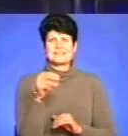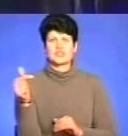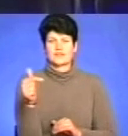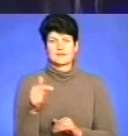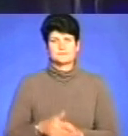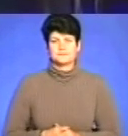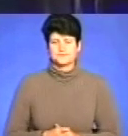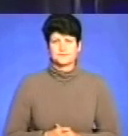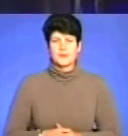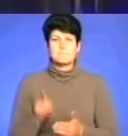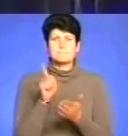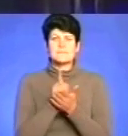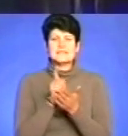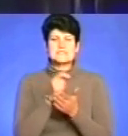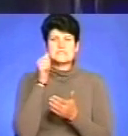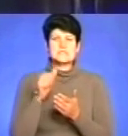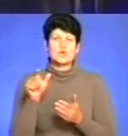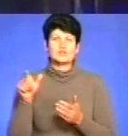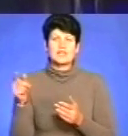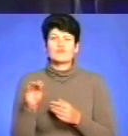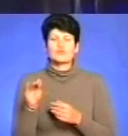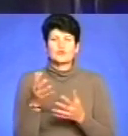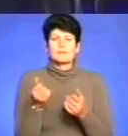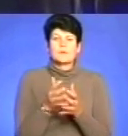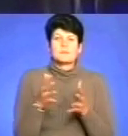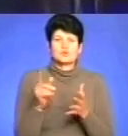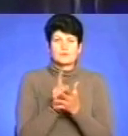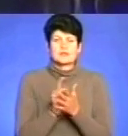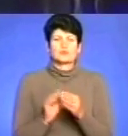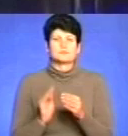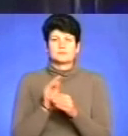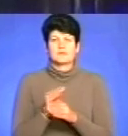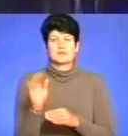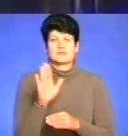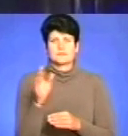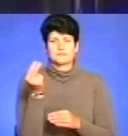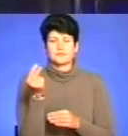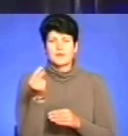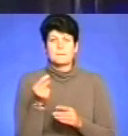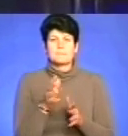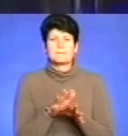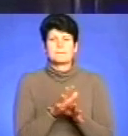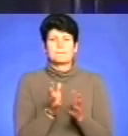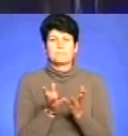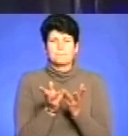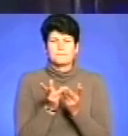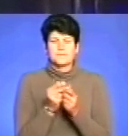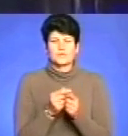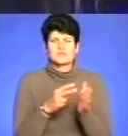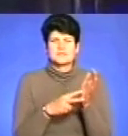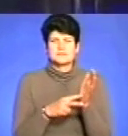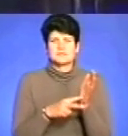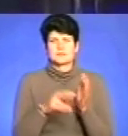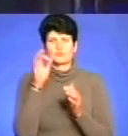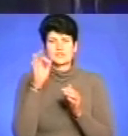Пенсіонери у жовтні отримують більшу пенсію, а також їм нарахують доплату за вересень. Перерахують пенсію 70% пенсіонерів області.